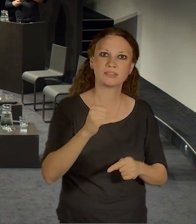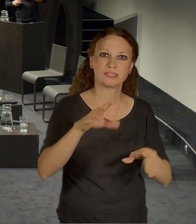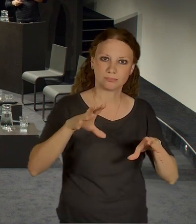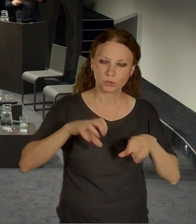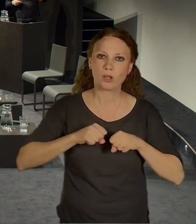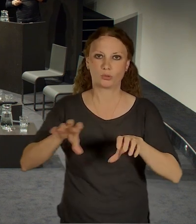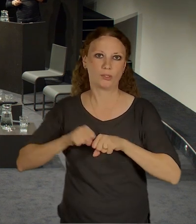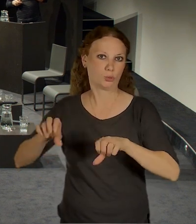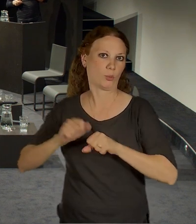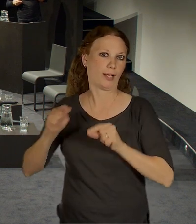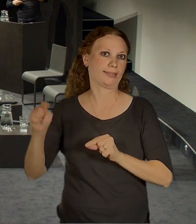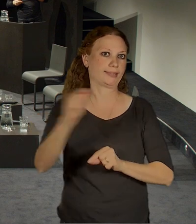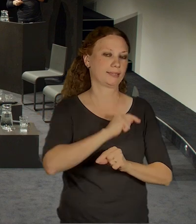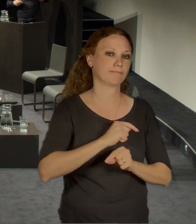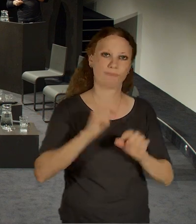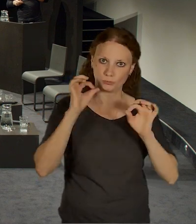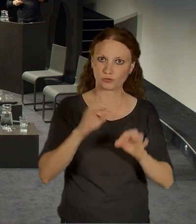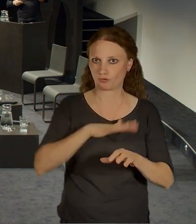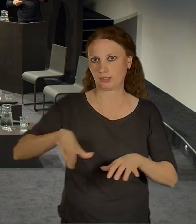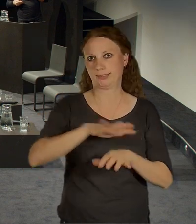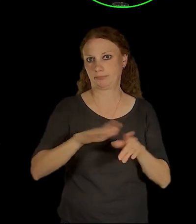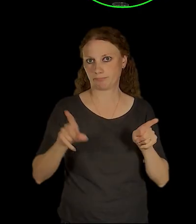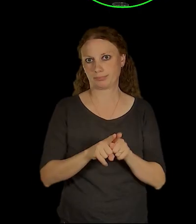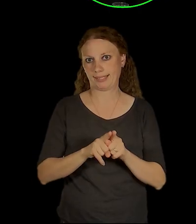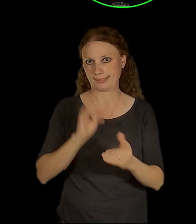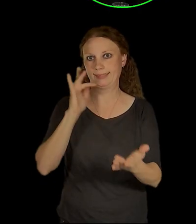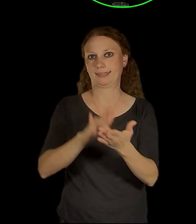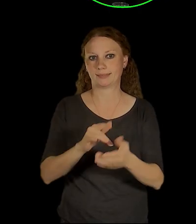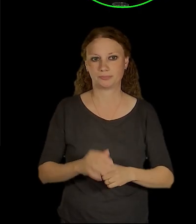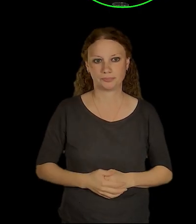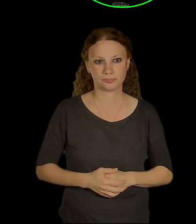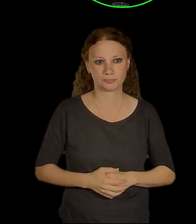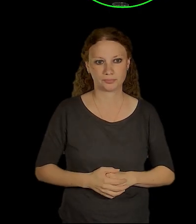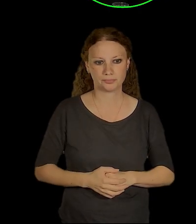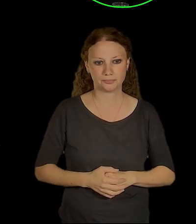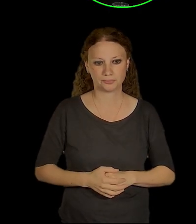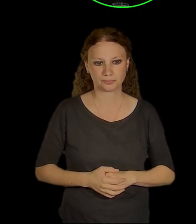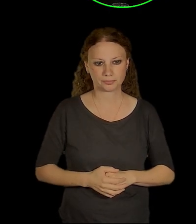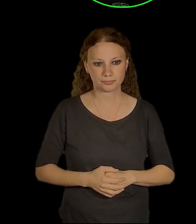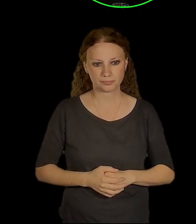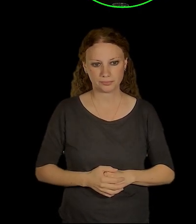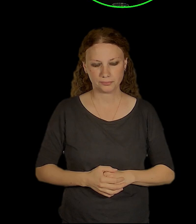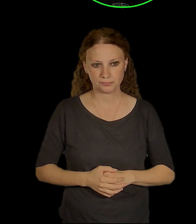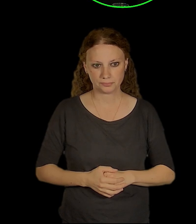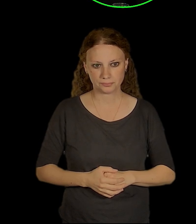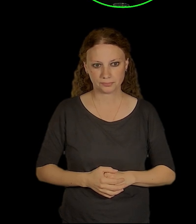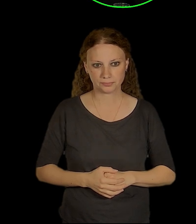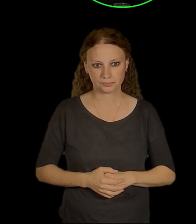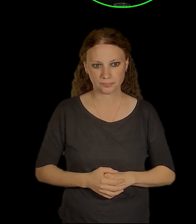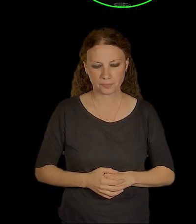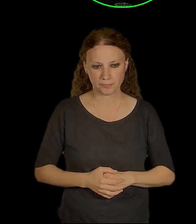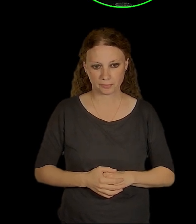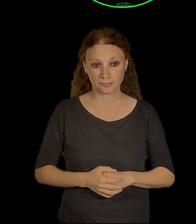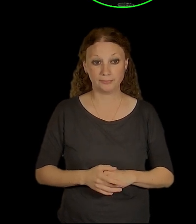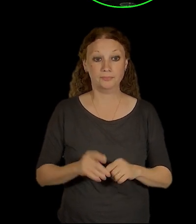Tak teď těmi záhadů ten slajd sled, dobře. Tady jenom